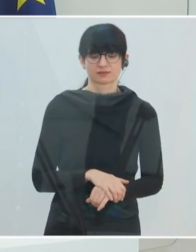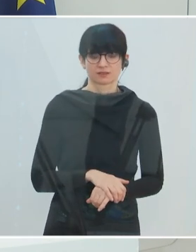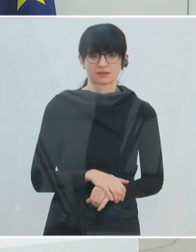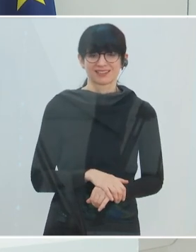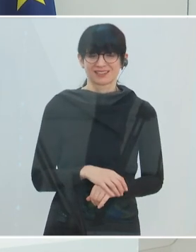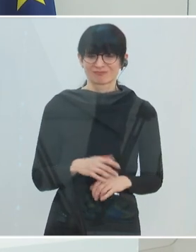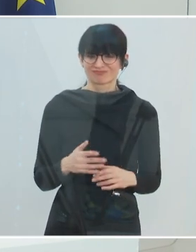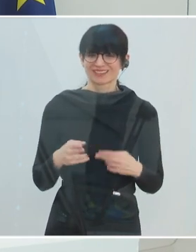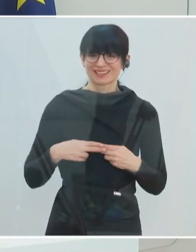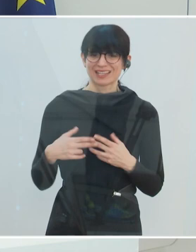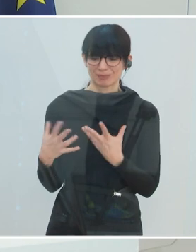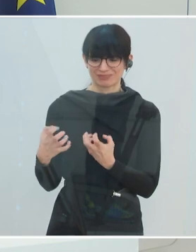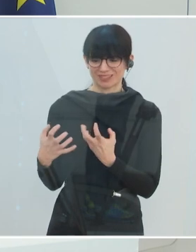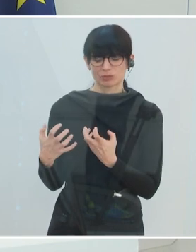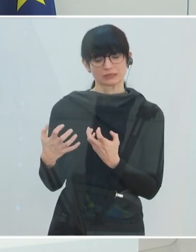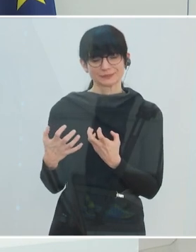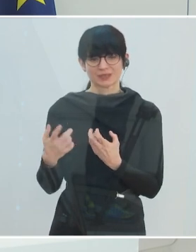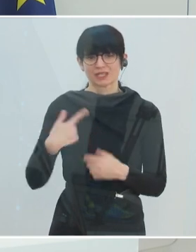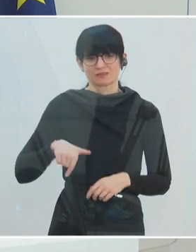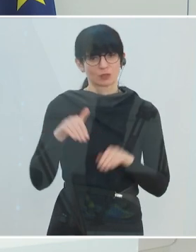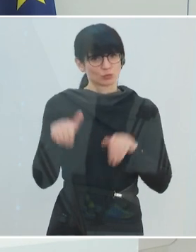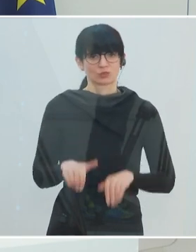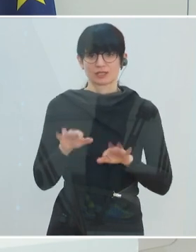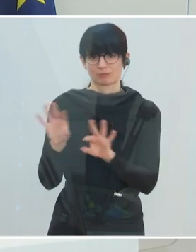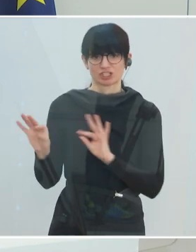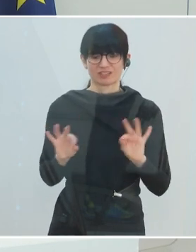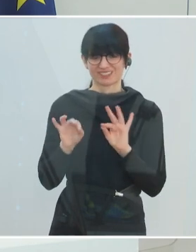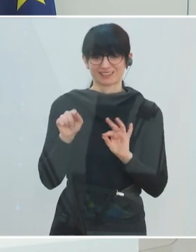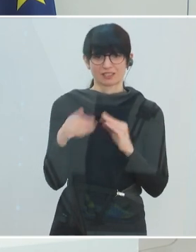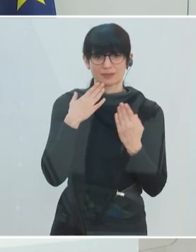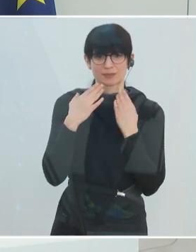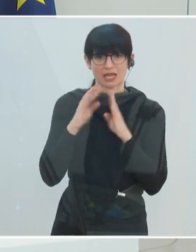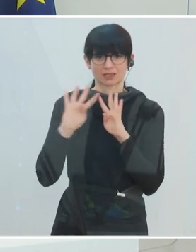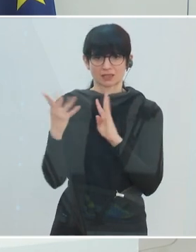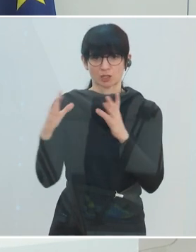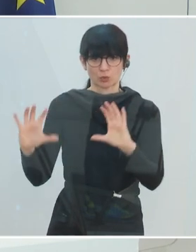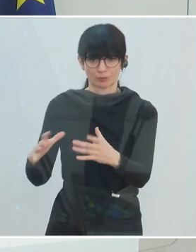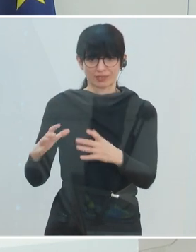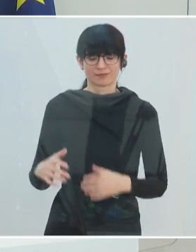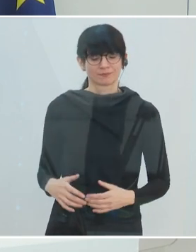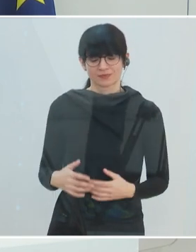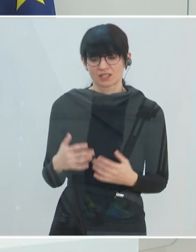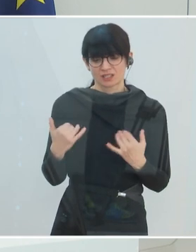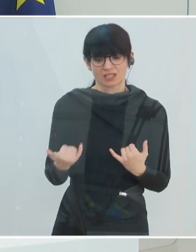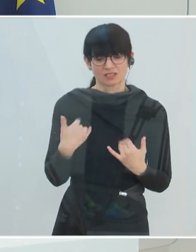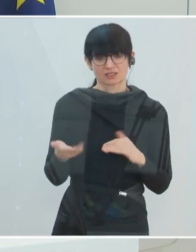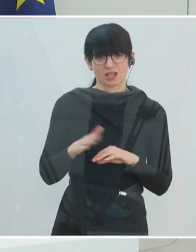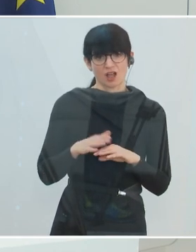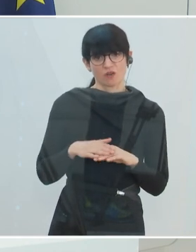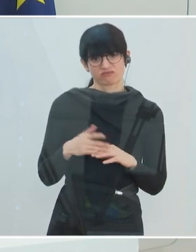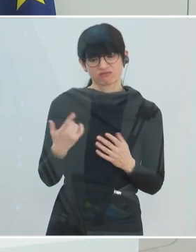diesen Nebenwirkungen werden wir uns auch in diesem Beraterstab auseinandersetzen müssen, die einfach auf uns zukommen, wenn wir